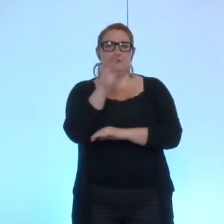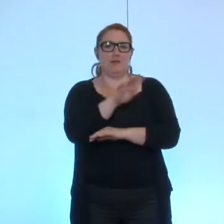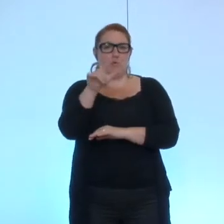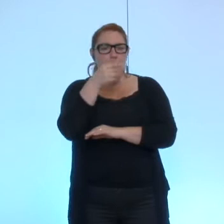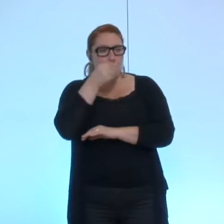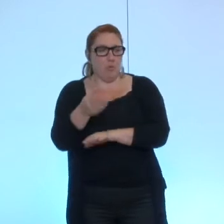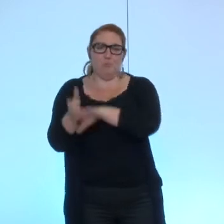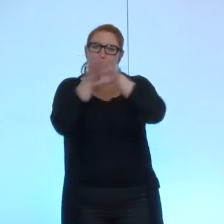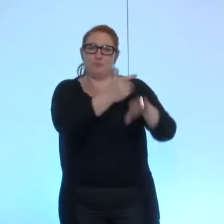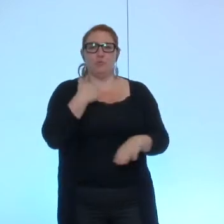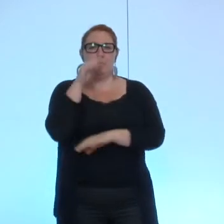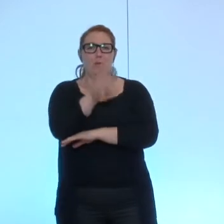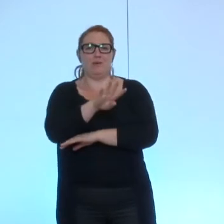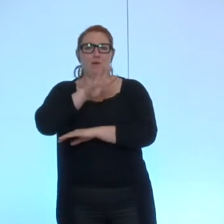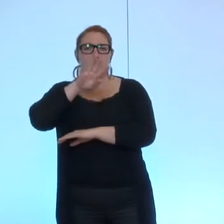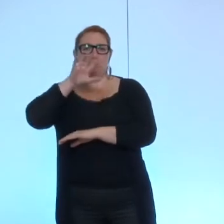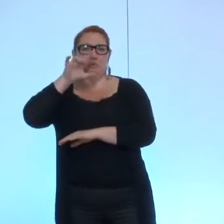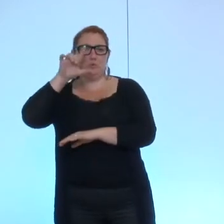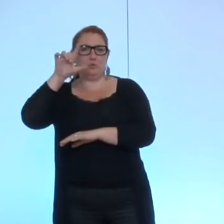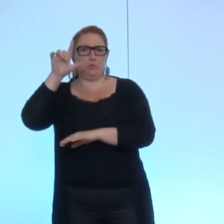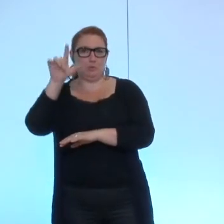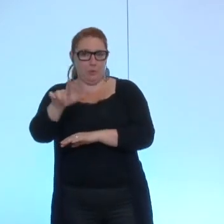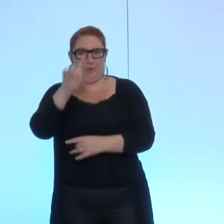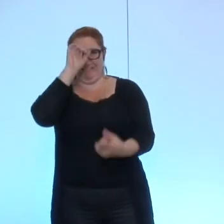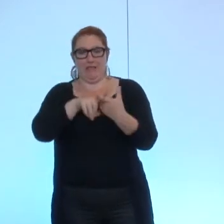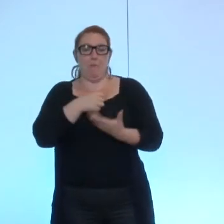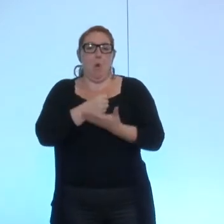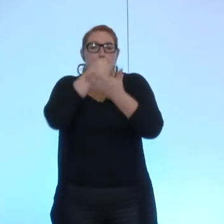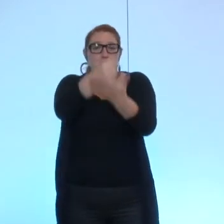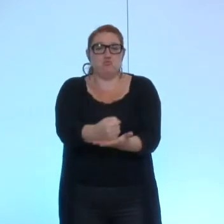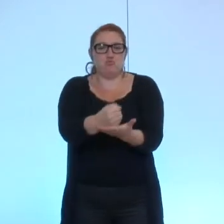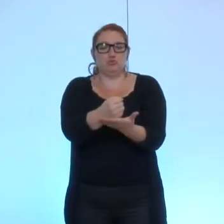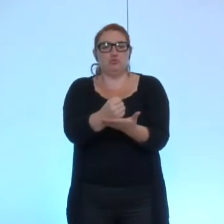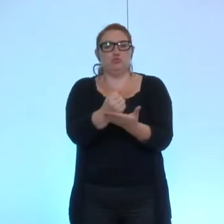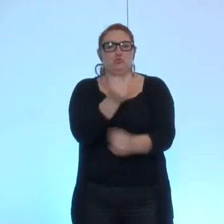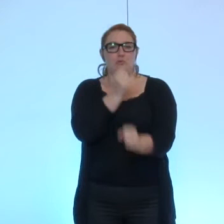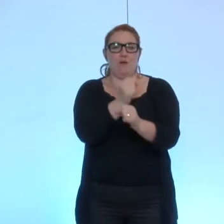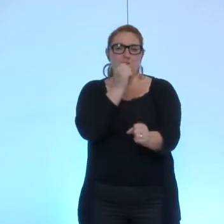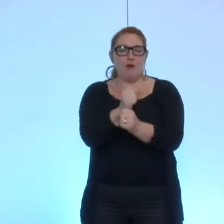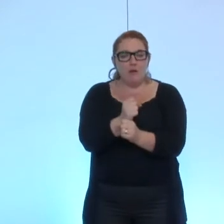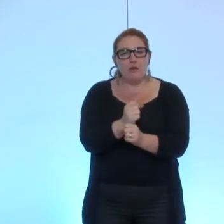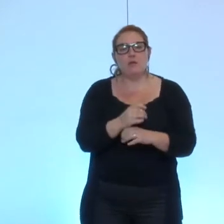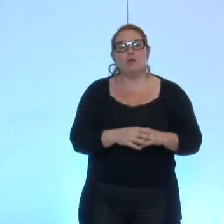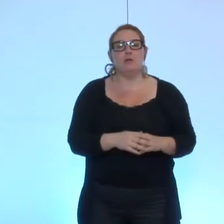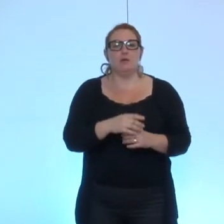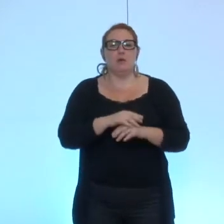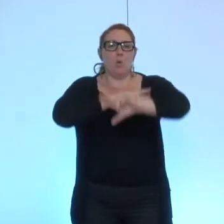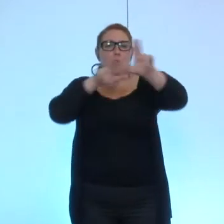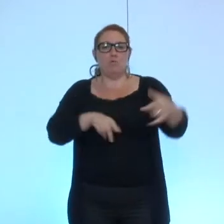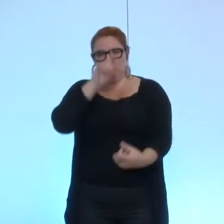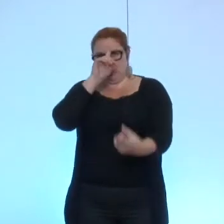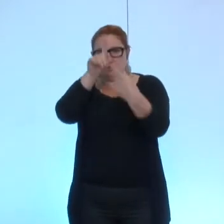délibération numéro 42 sur la bourse du travail c'est la convention d'objectifs qui nous lie